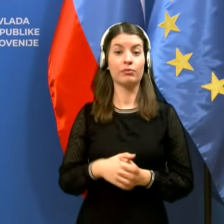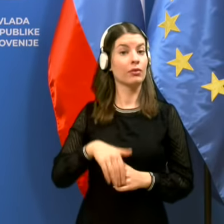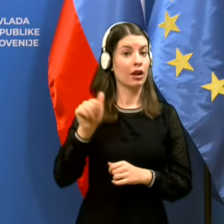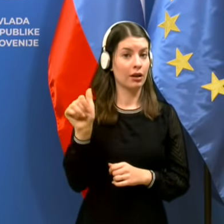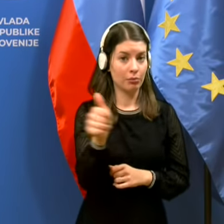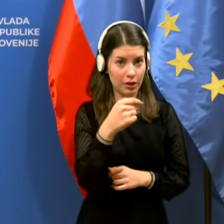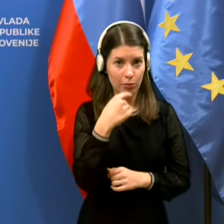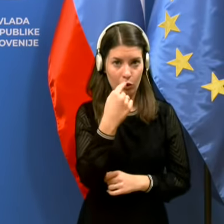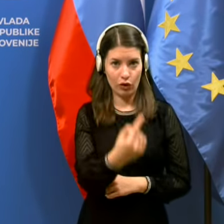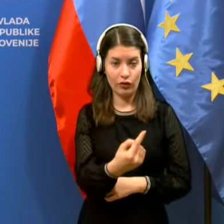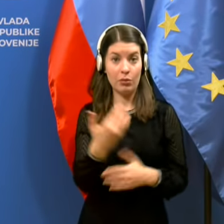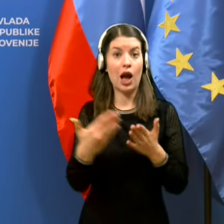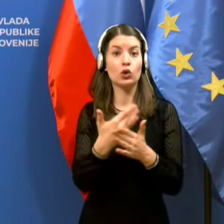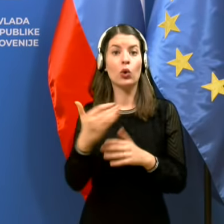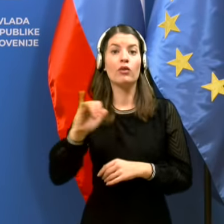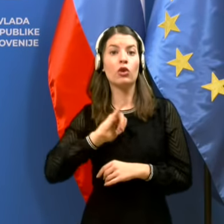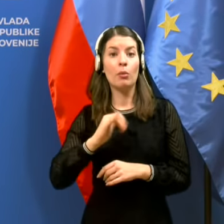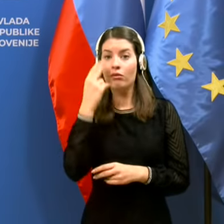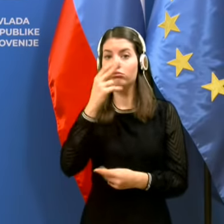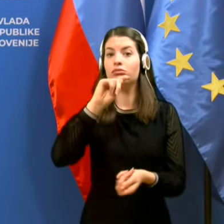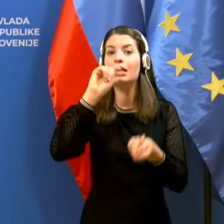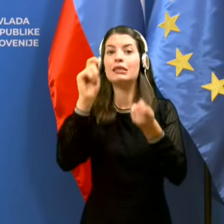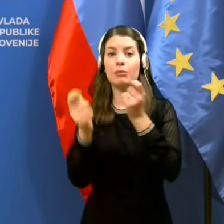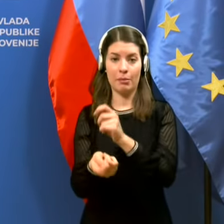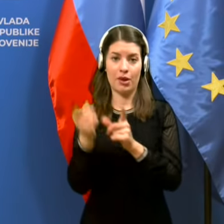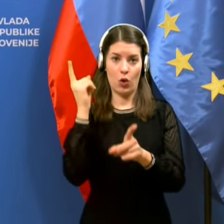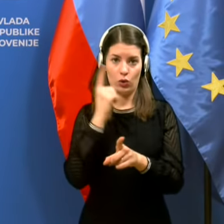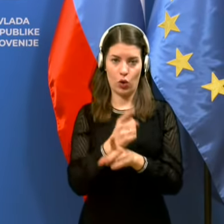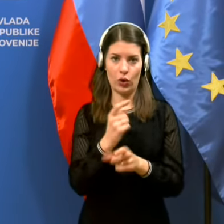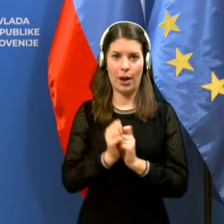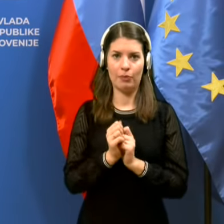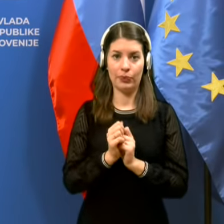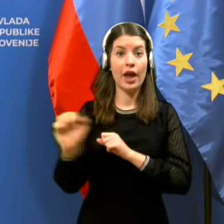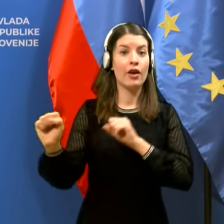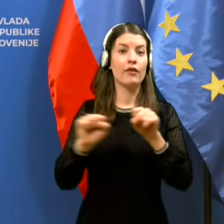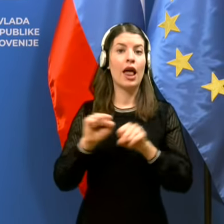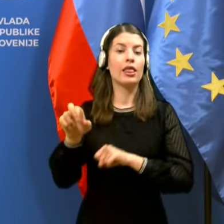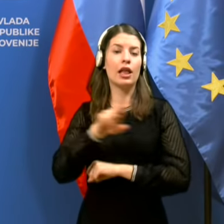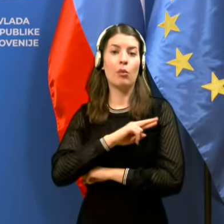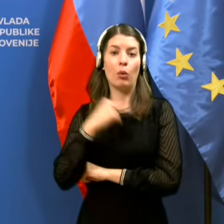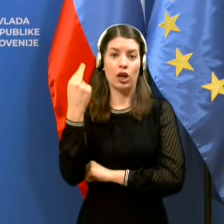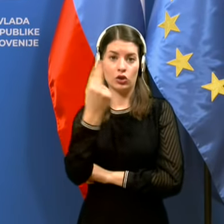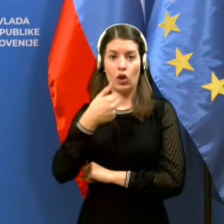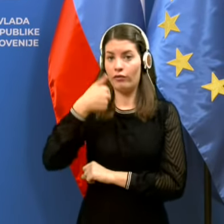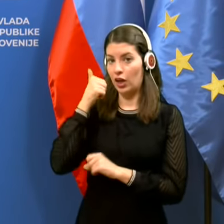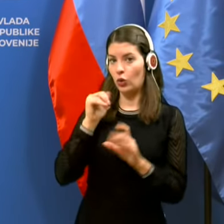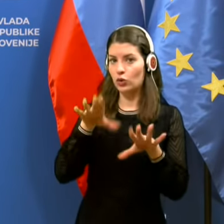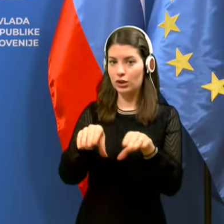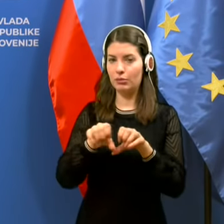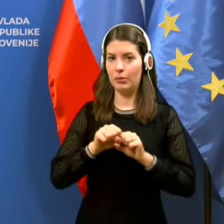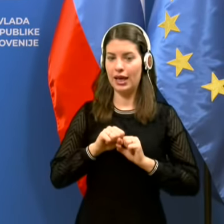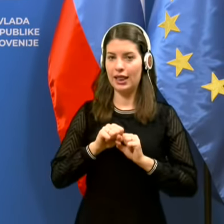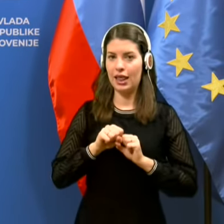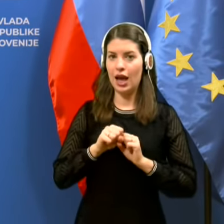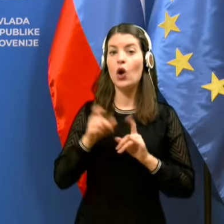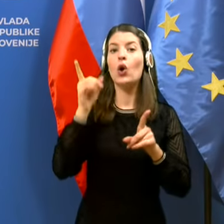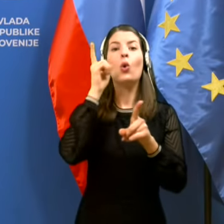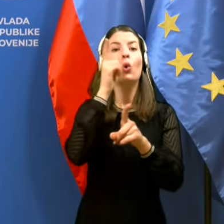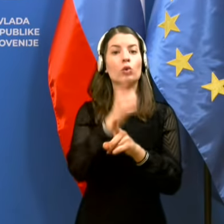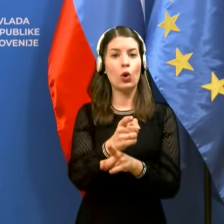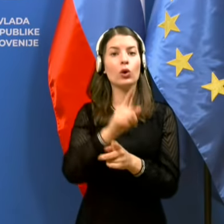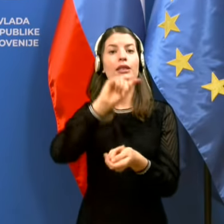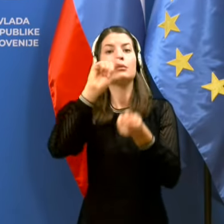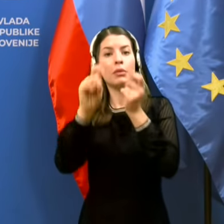ponovim aktualno informacijo glede spremembe odloka. Vlada Republike Slovenije je včeri sprejela odlok o